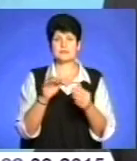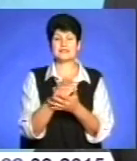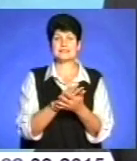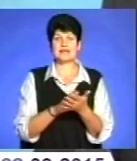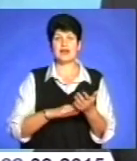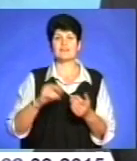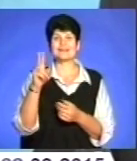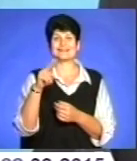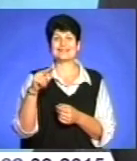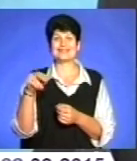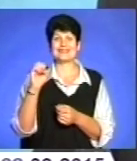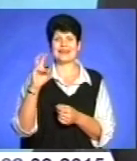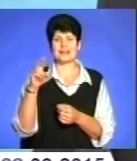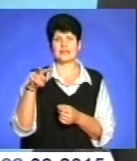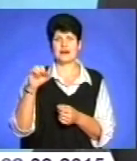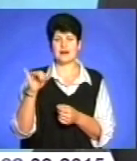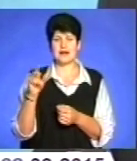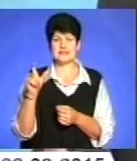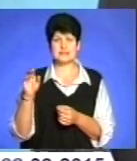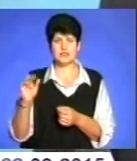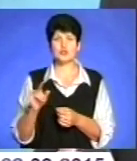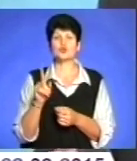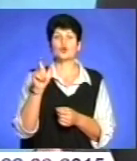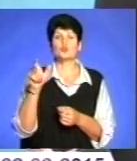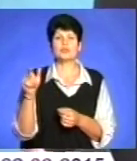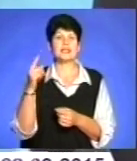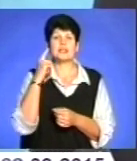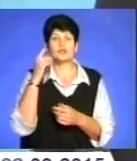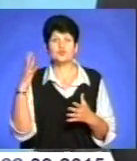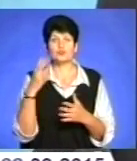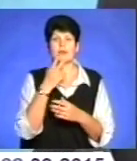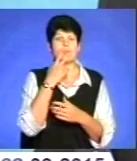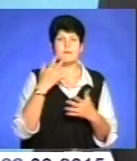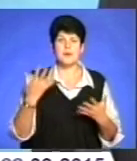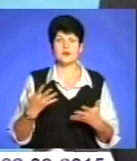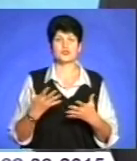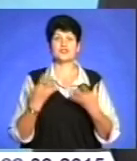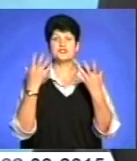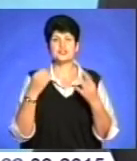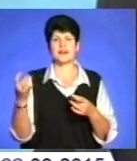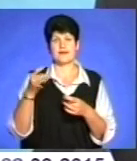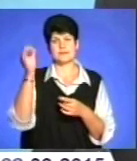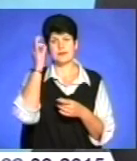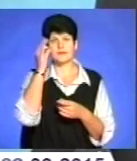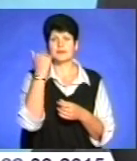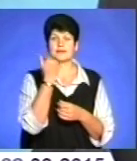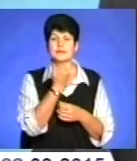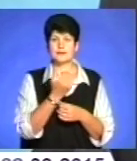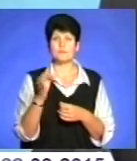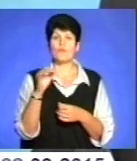декларації для того, щоб люди, які не чули, не бачили, ще раз нагадати їм про те,